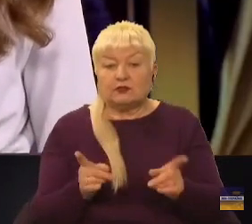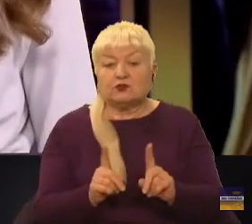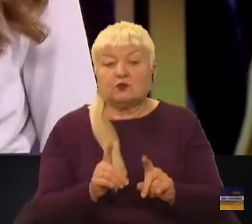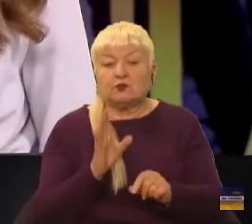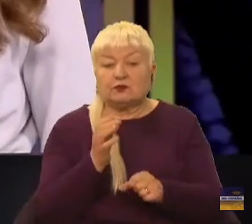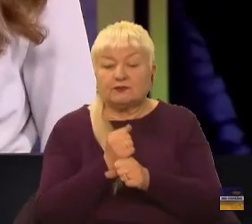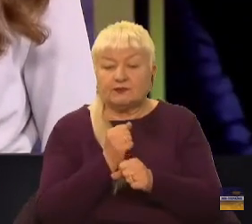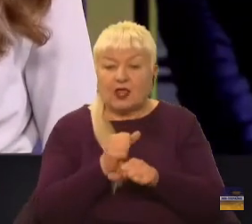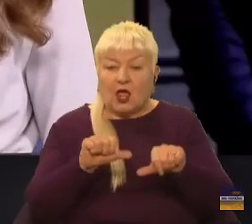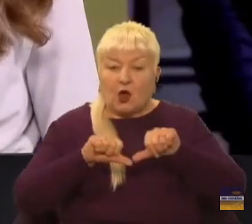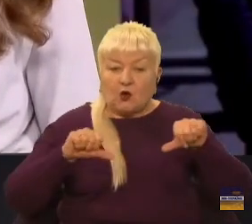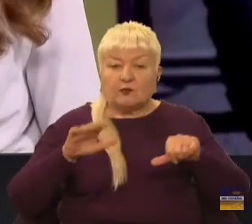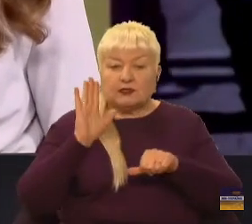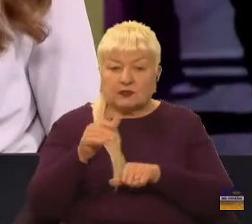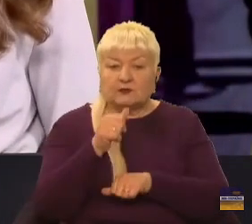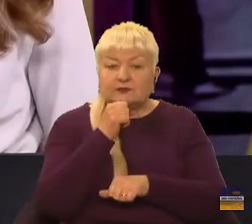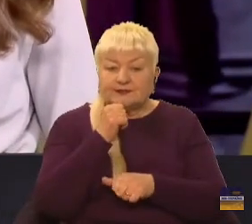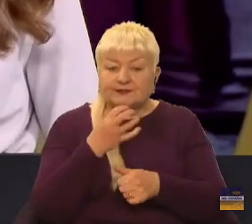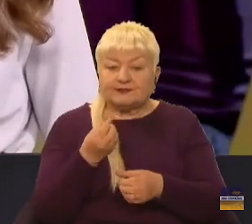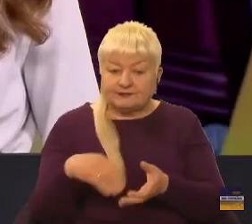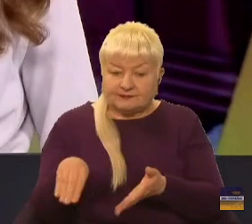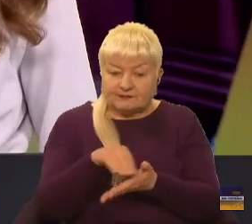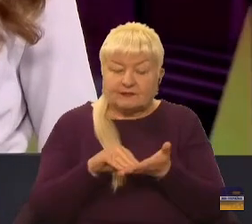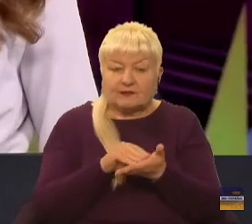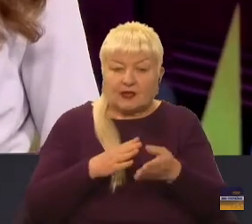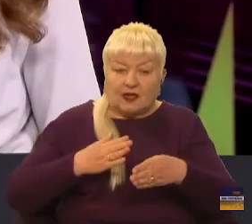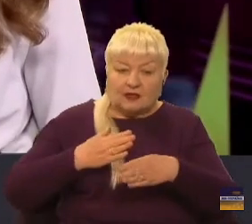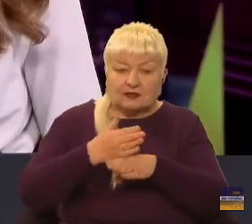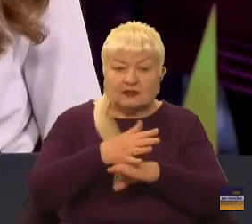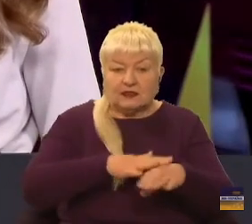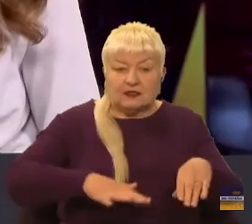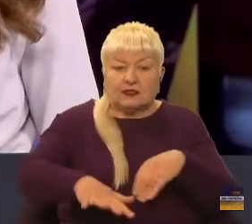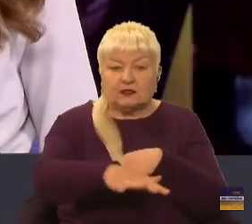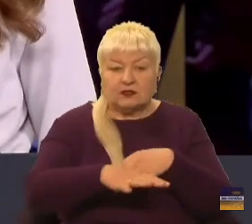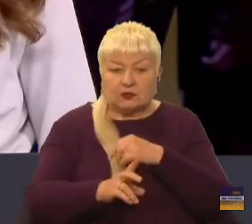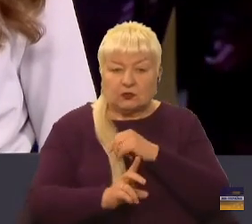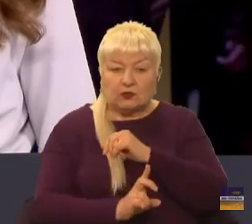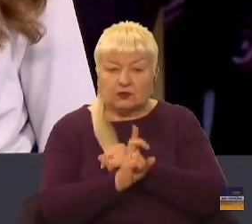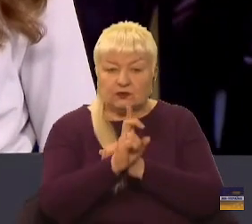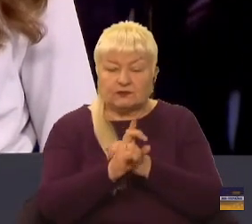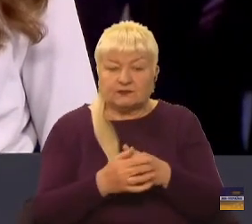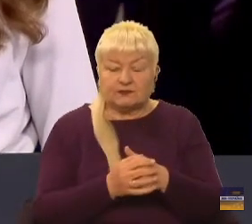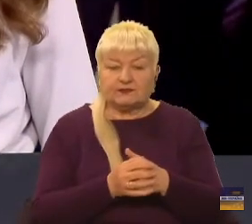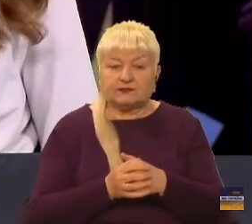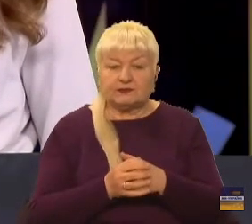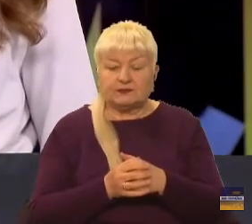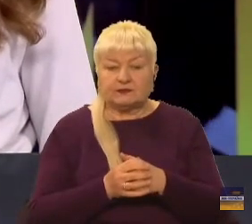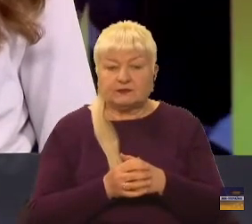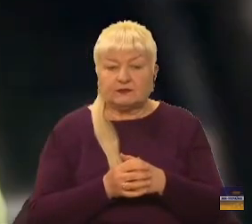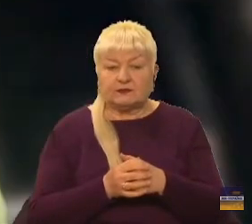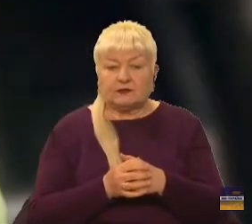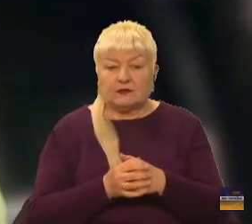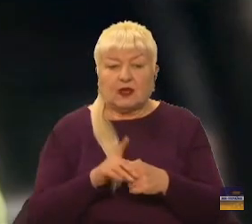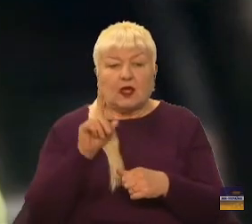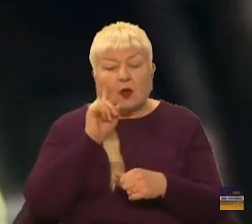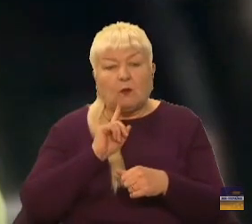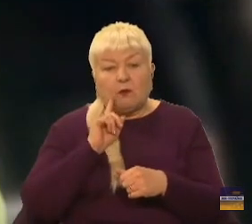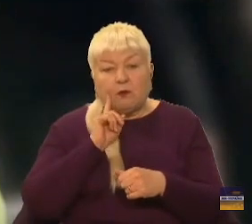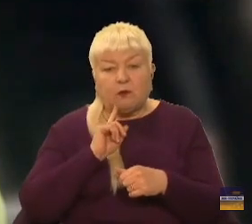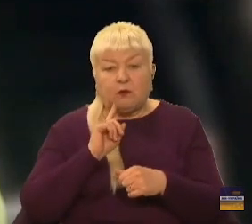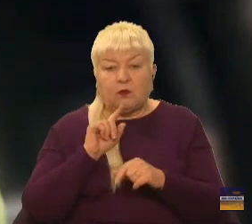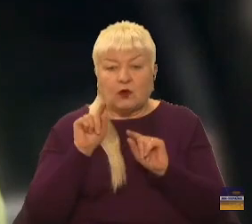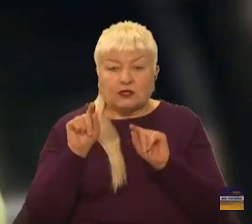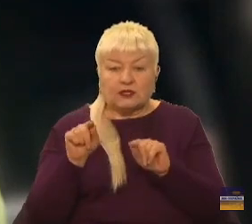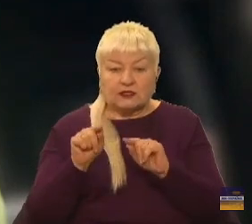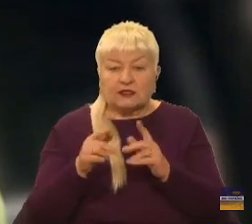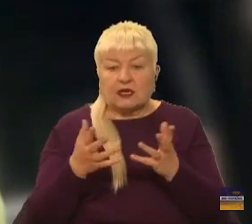комісія спробувати ще раз зайти на територію заповідника? Ну, дивіться, поки там